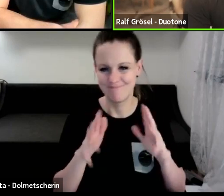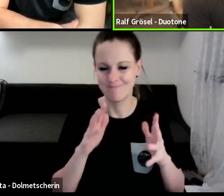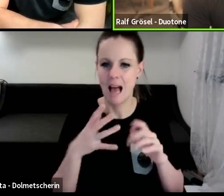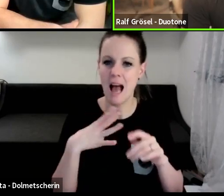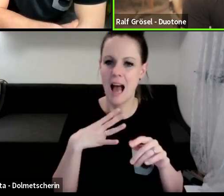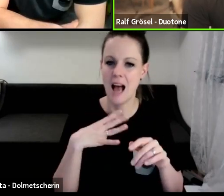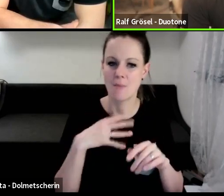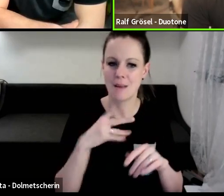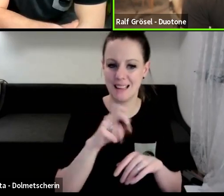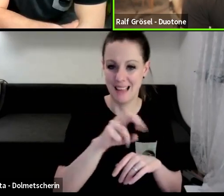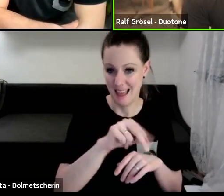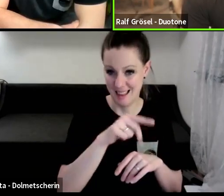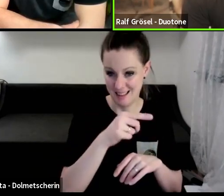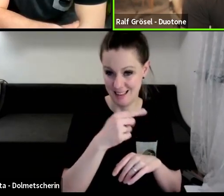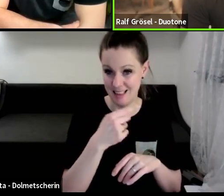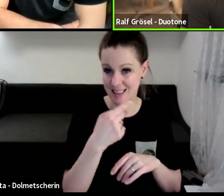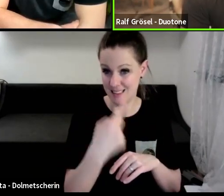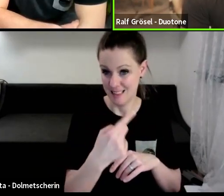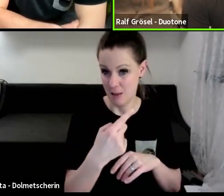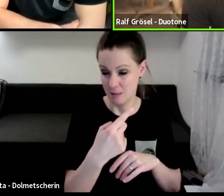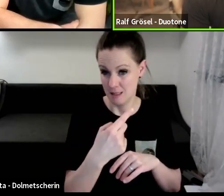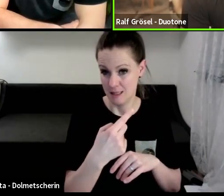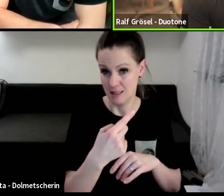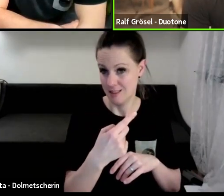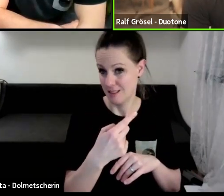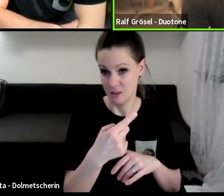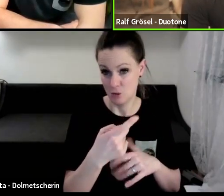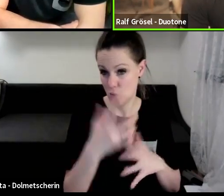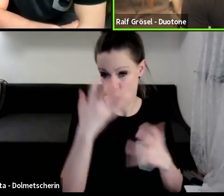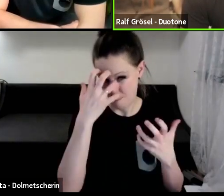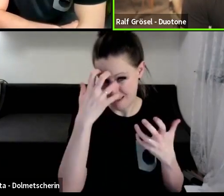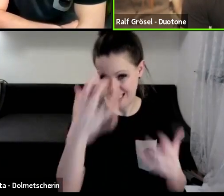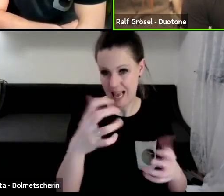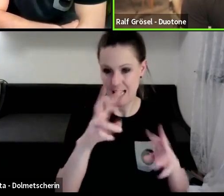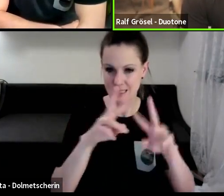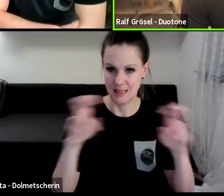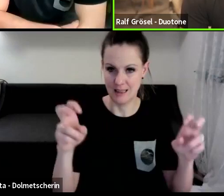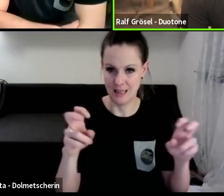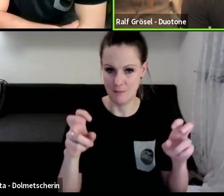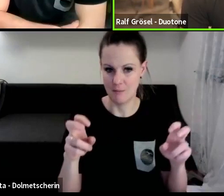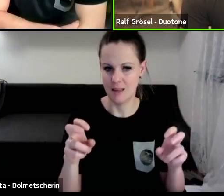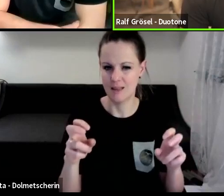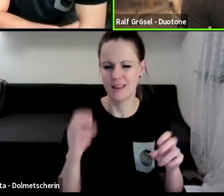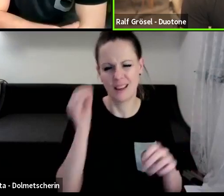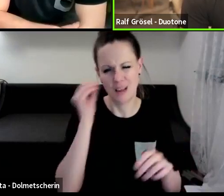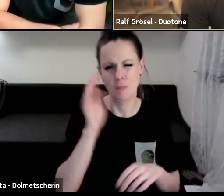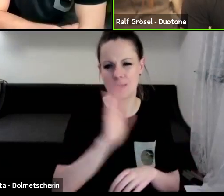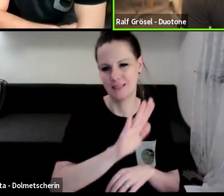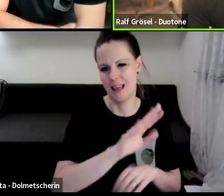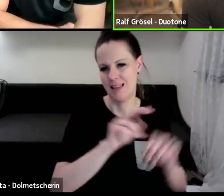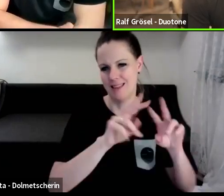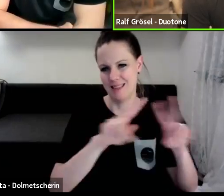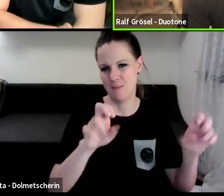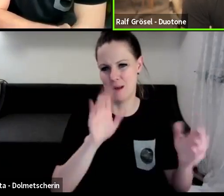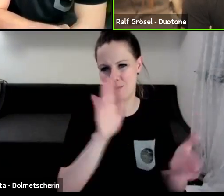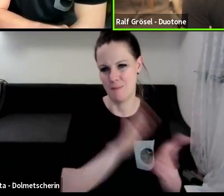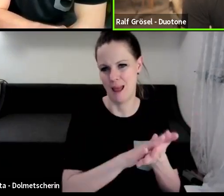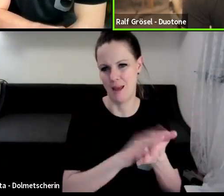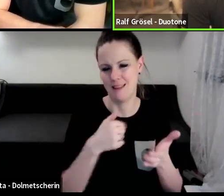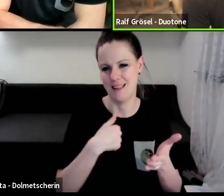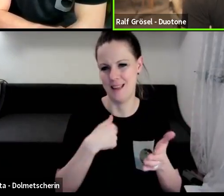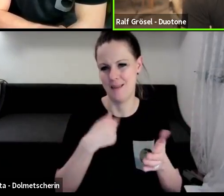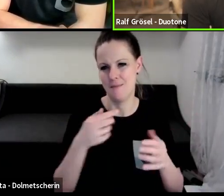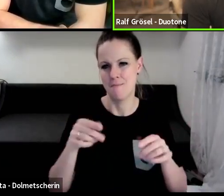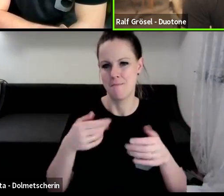dass der Ken so Feuer und Flamme und so sehr in diesem Thema drin ist, dass es eher so sein wird, dass ich mich wahrscheinlich mehr